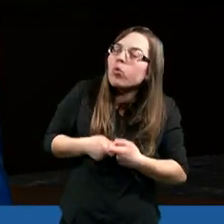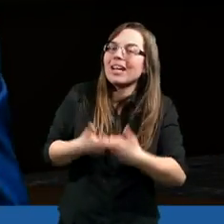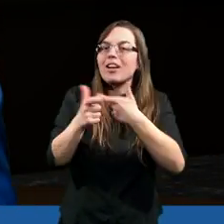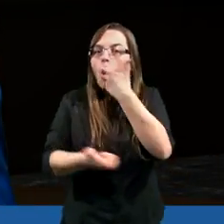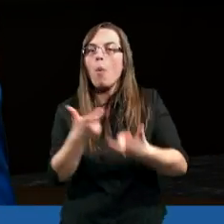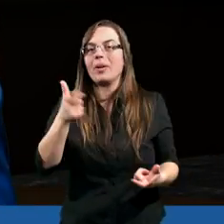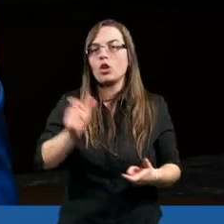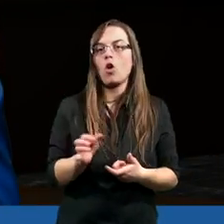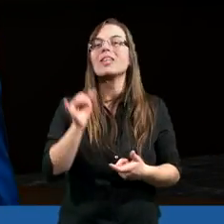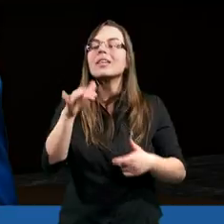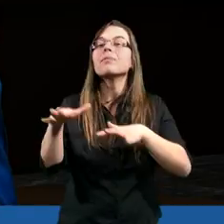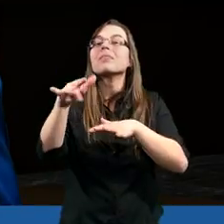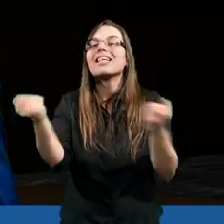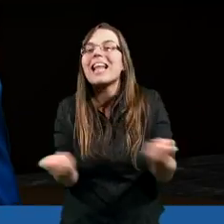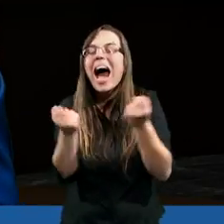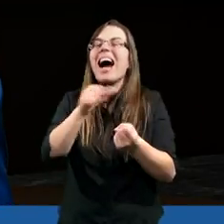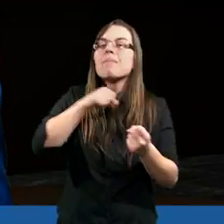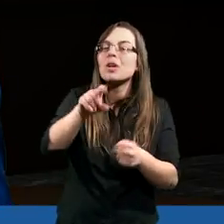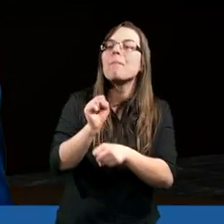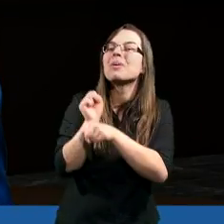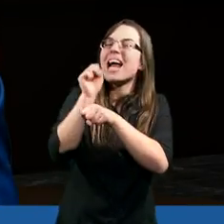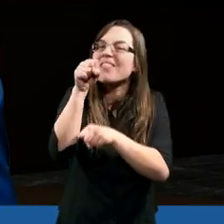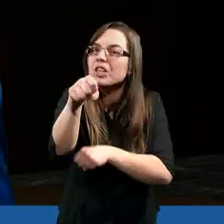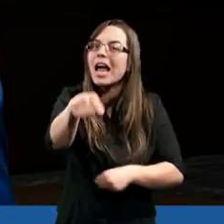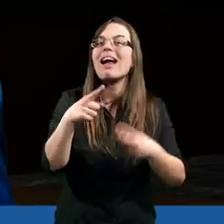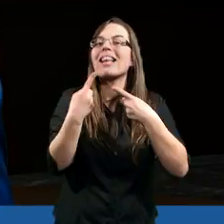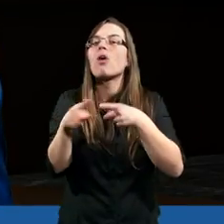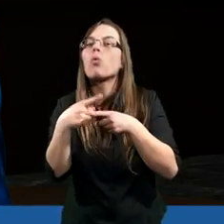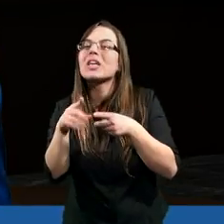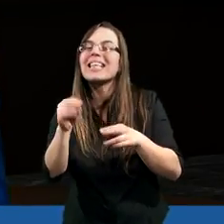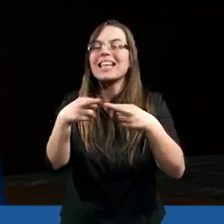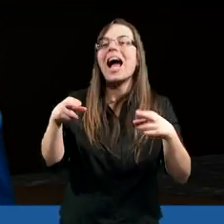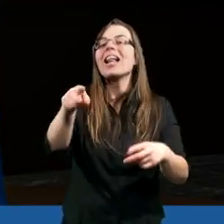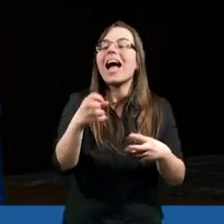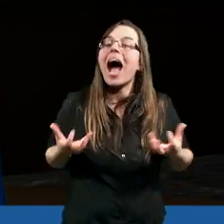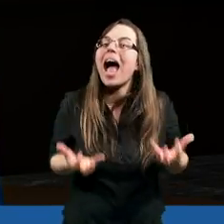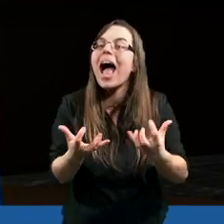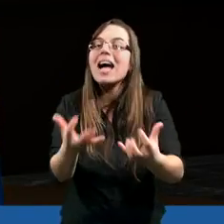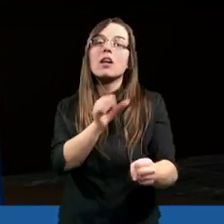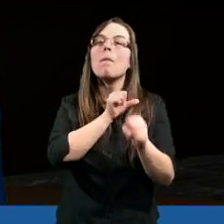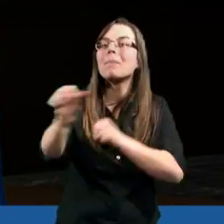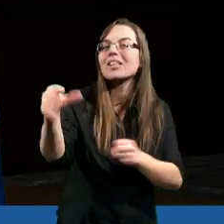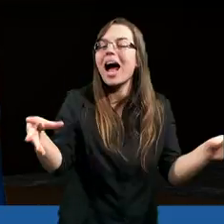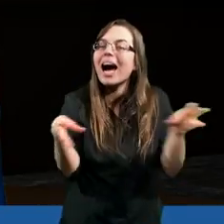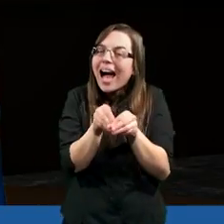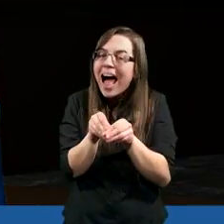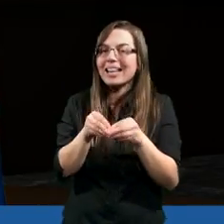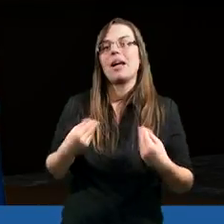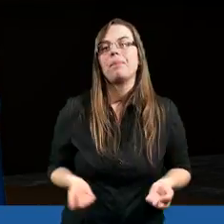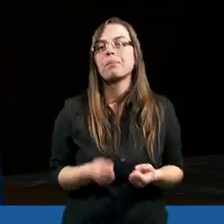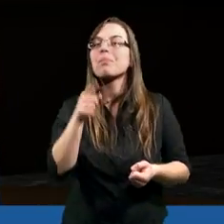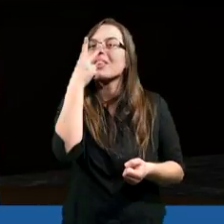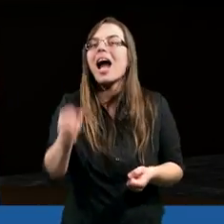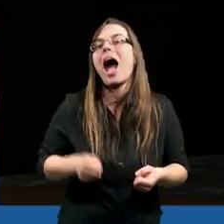na ten temat, jakoś staramy się je przezwyciężyć, ale jest to ta chęć bycia razem i jak popatrzymy właśnie na apostołów,